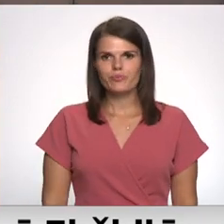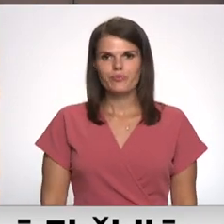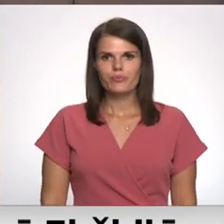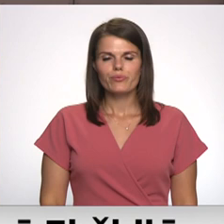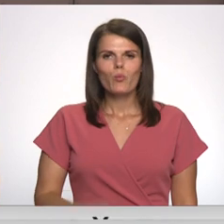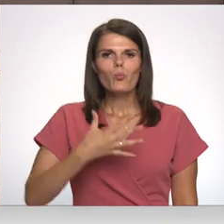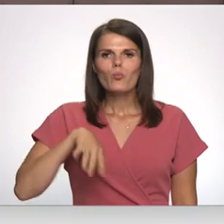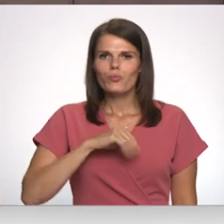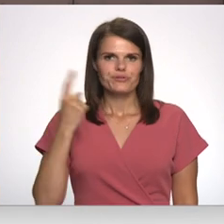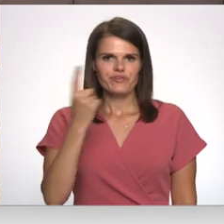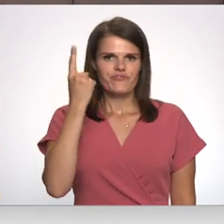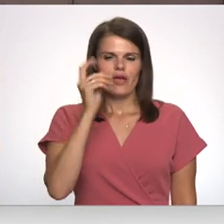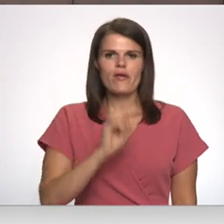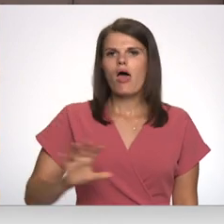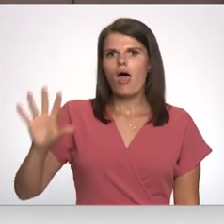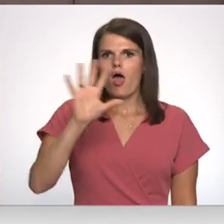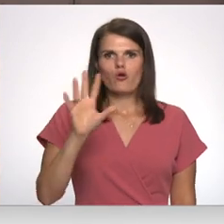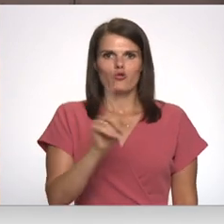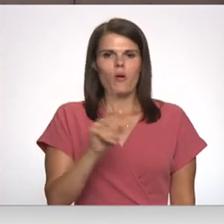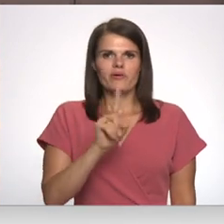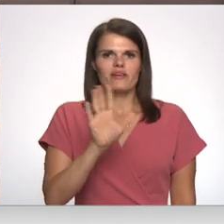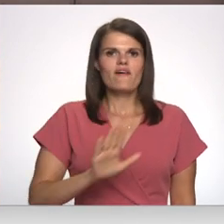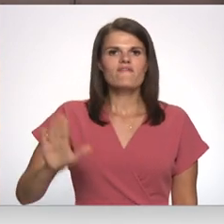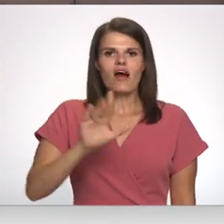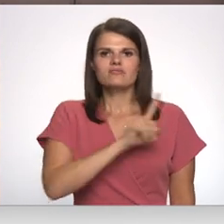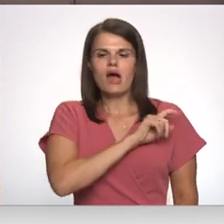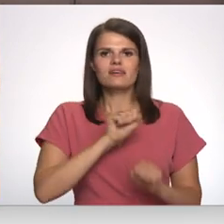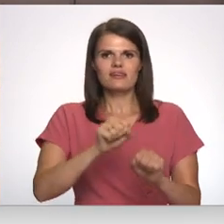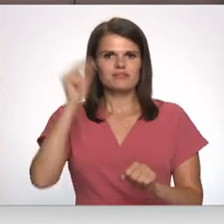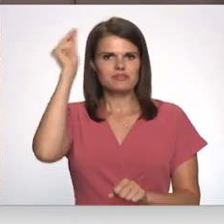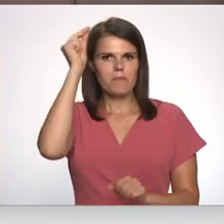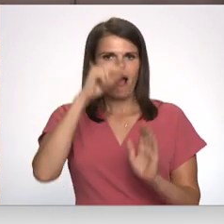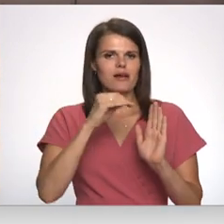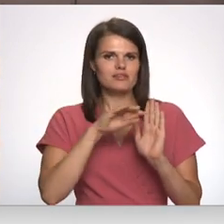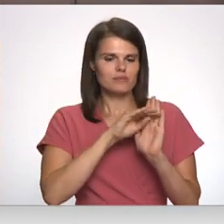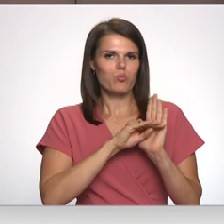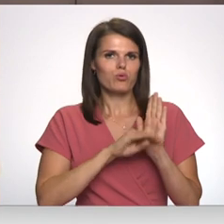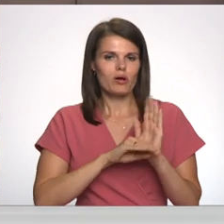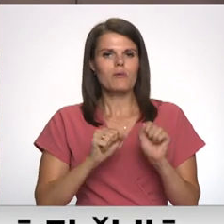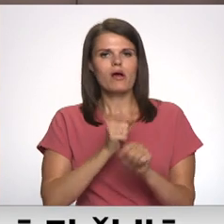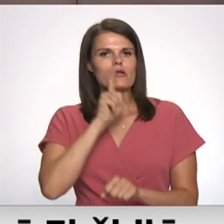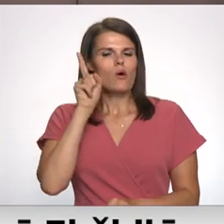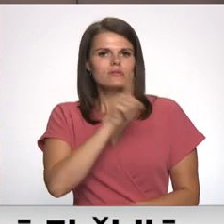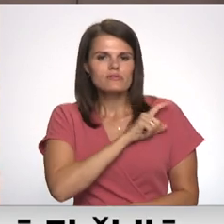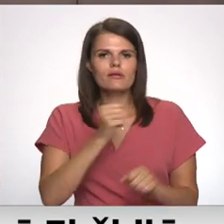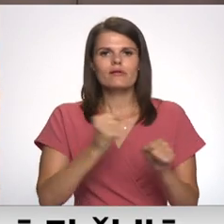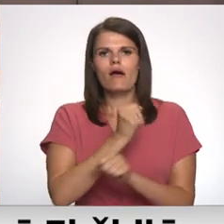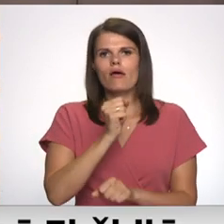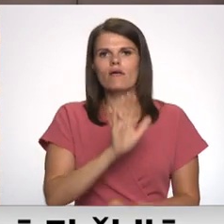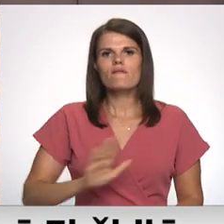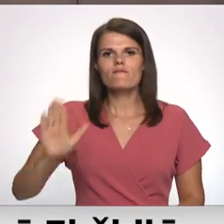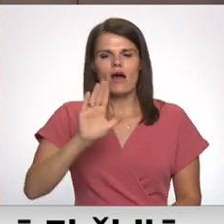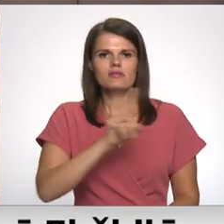Mums vienīgiem Eiropā ir kaut kas tāds kā valsts aizsardzības mācījumi. Tā kā gan ar jaunsardzi, gan ar valsts aizsardzības